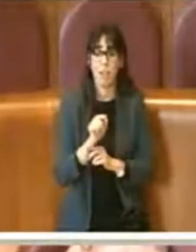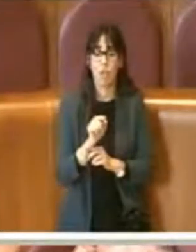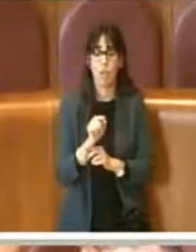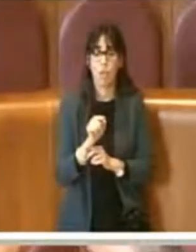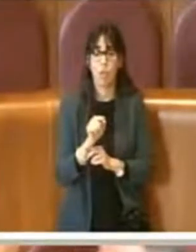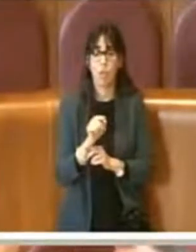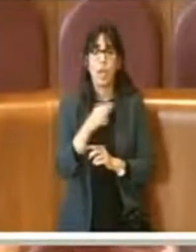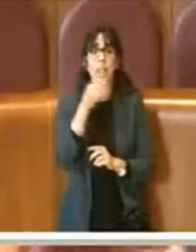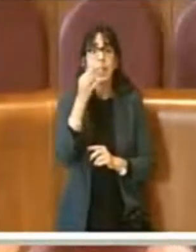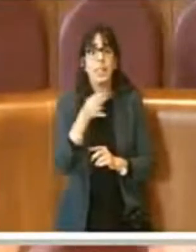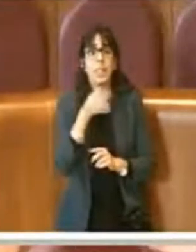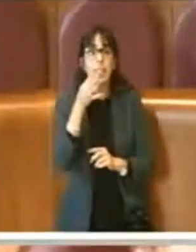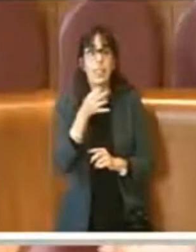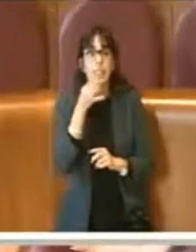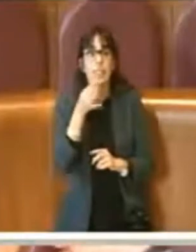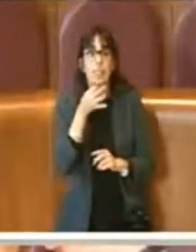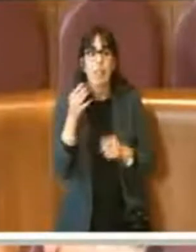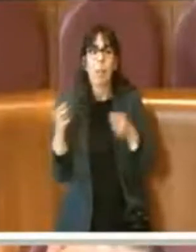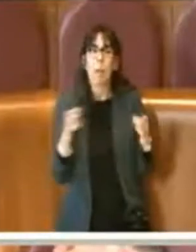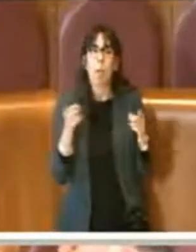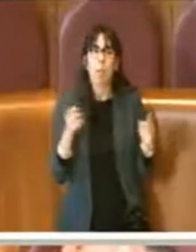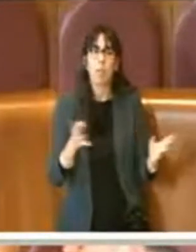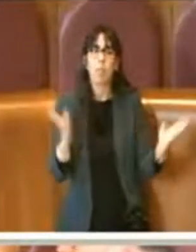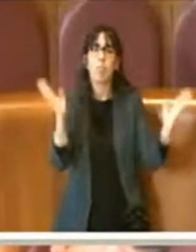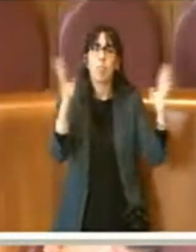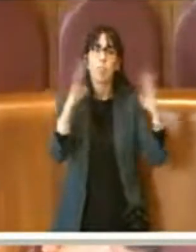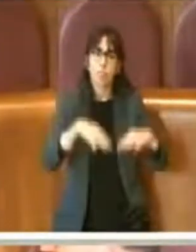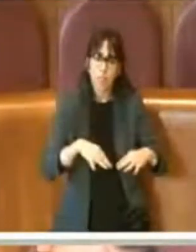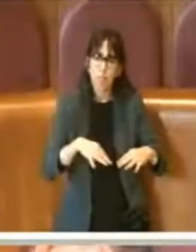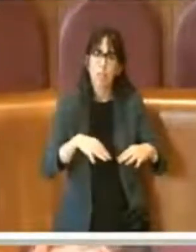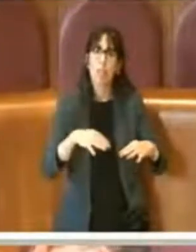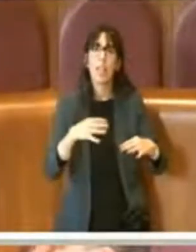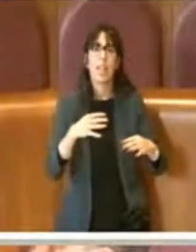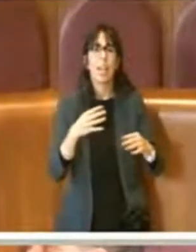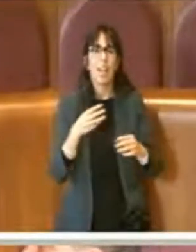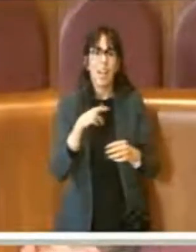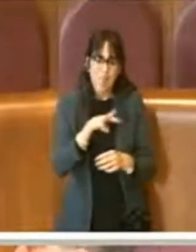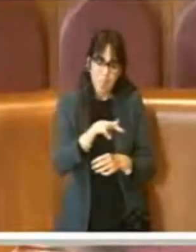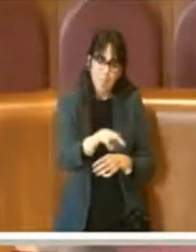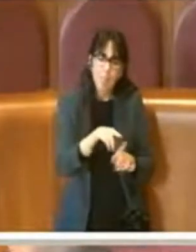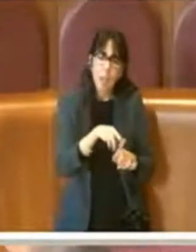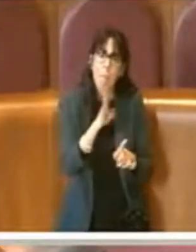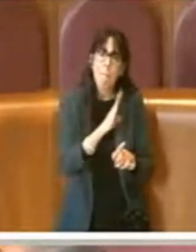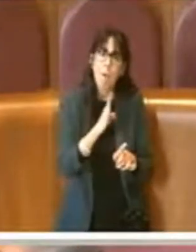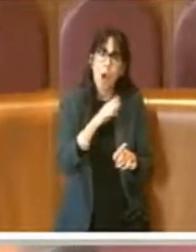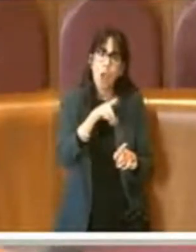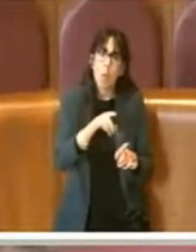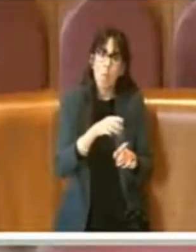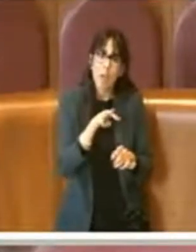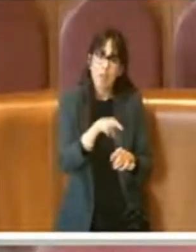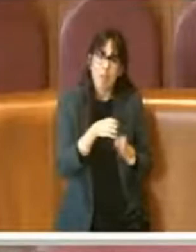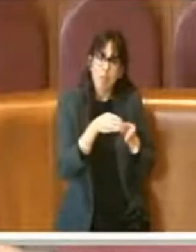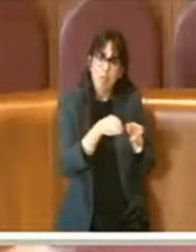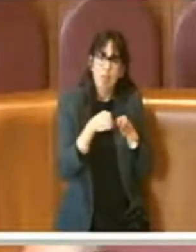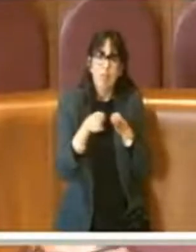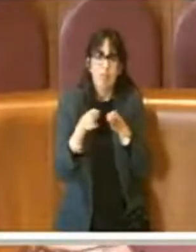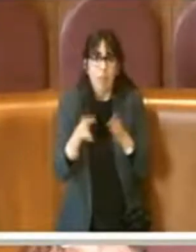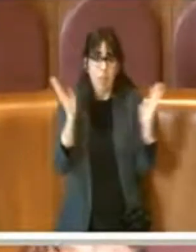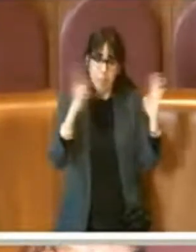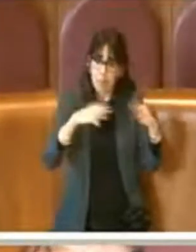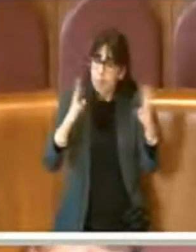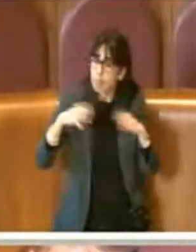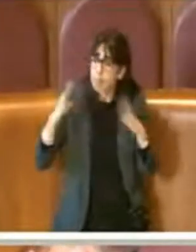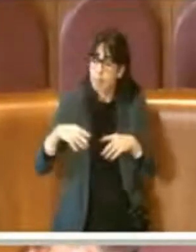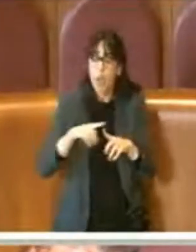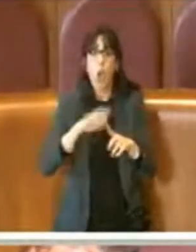demolito il tridente di Borgopio, tutto poi, a